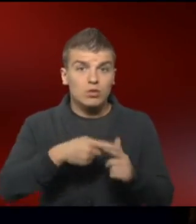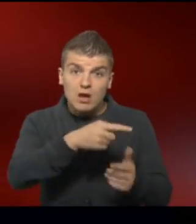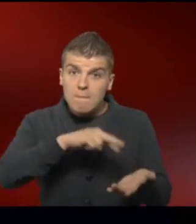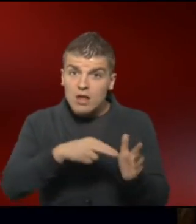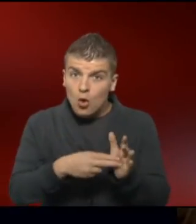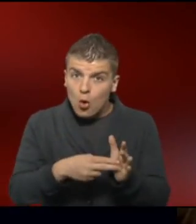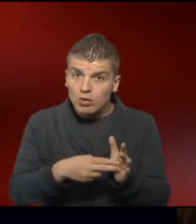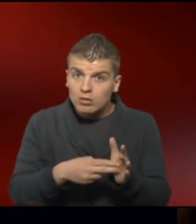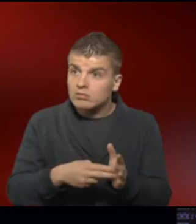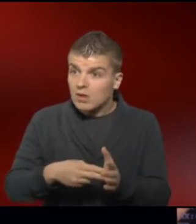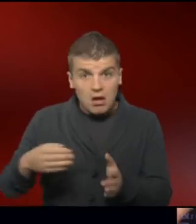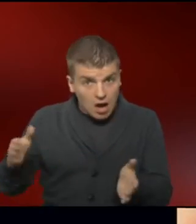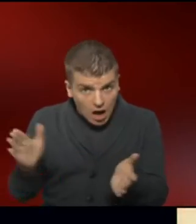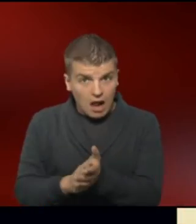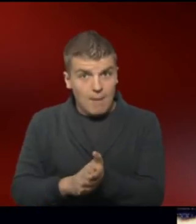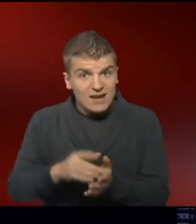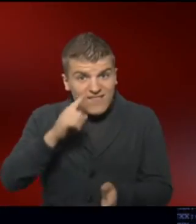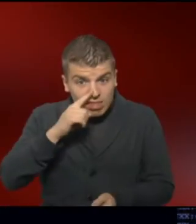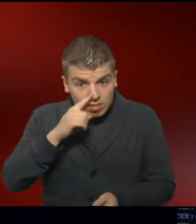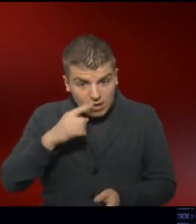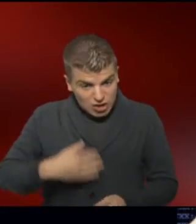bereits in einer früheren Phase der Schwangerschaft.